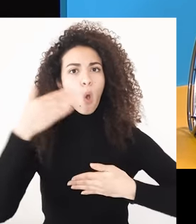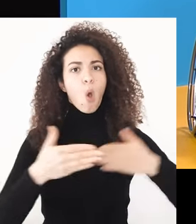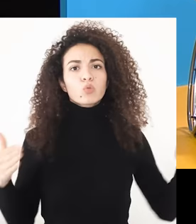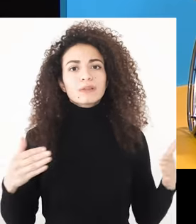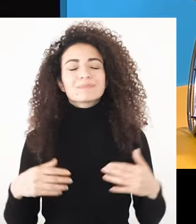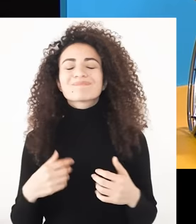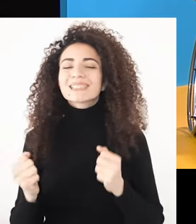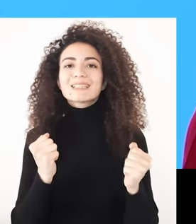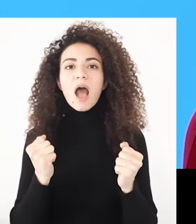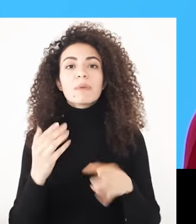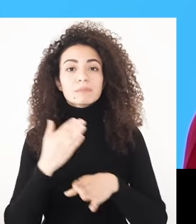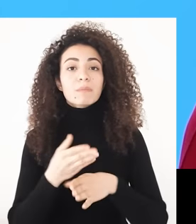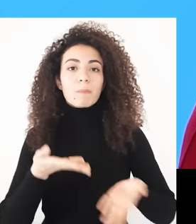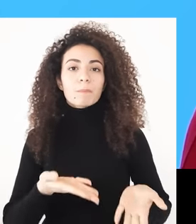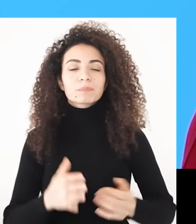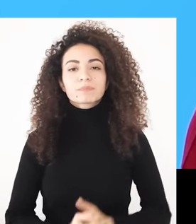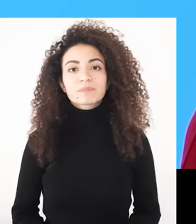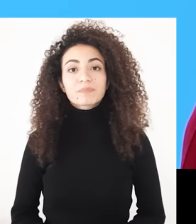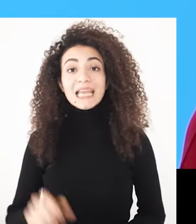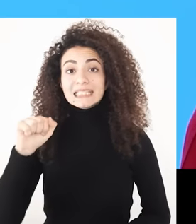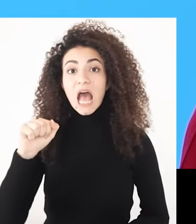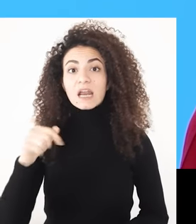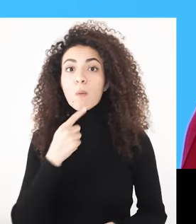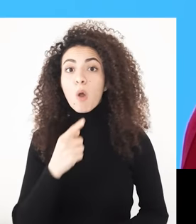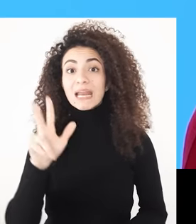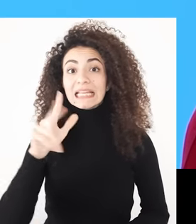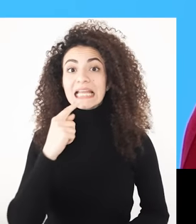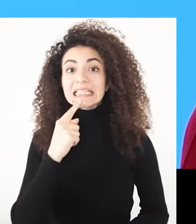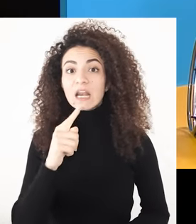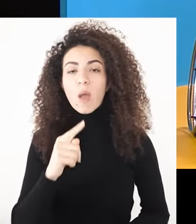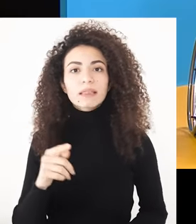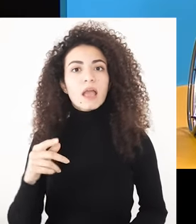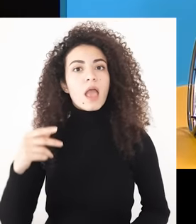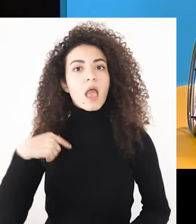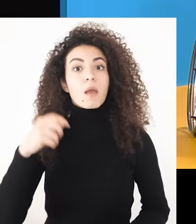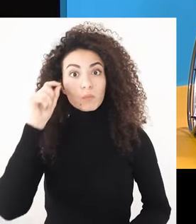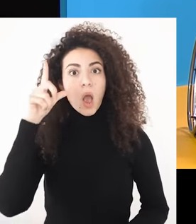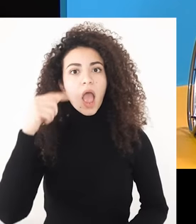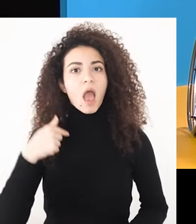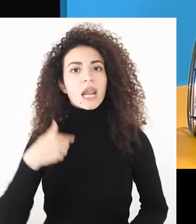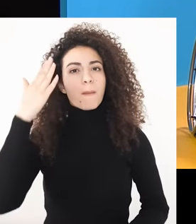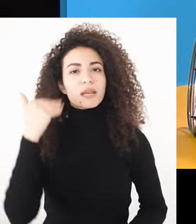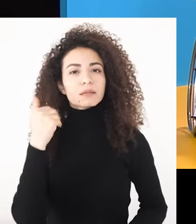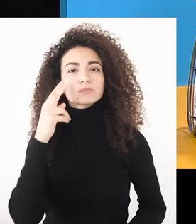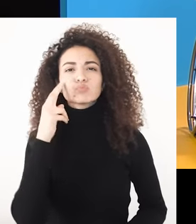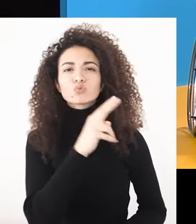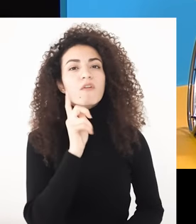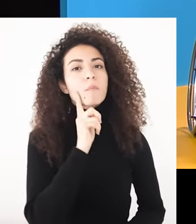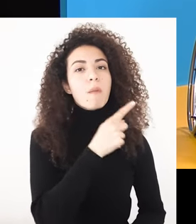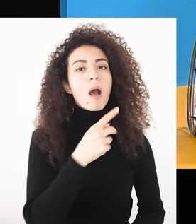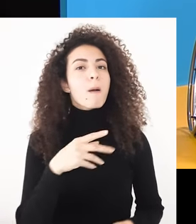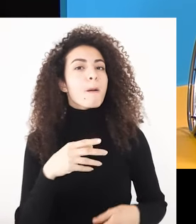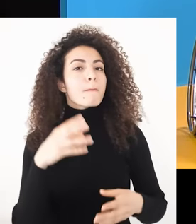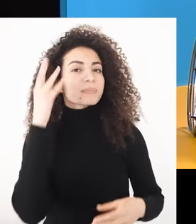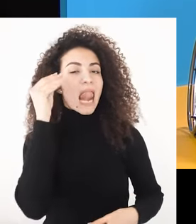حدودة شخصية بعمر الثلاث سنين بدأت سارة توعى أنها فتاة وتنظر لأمها لتتعلم منها الأنوسة